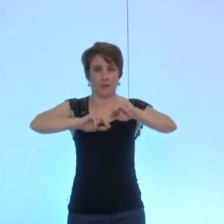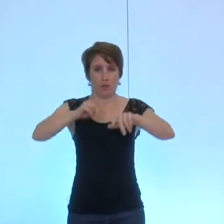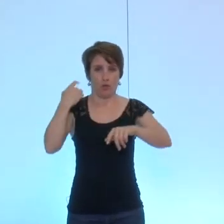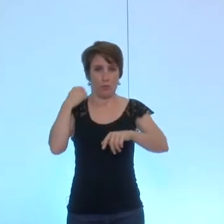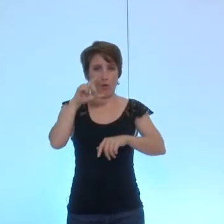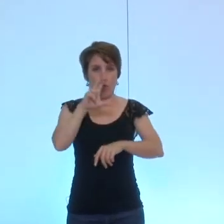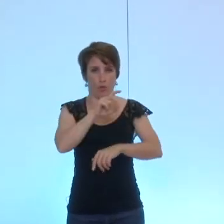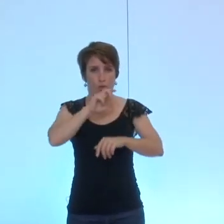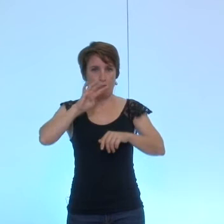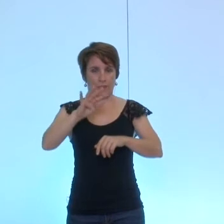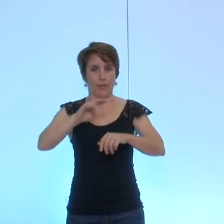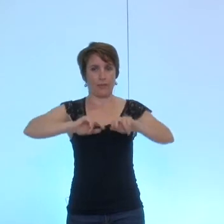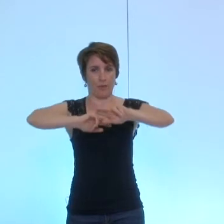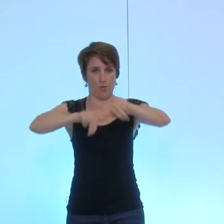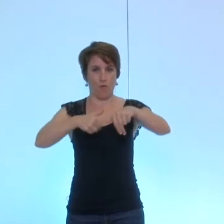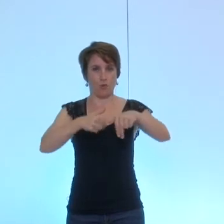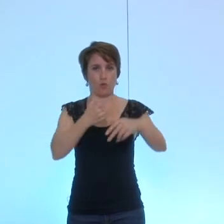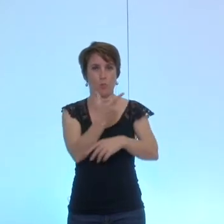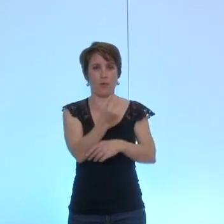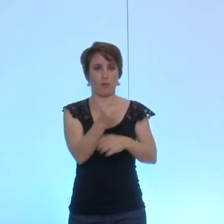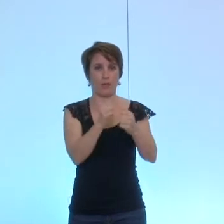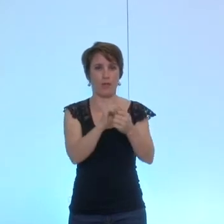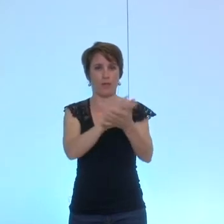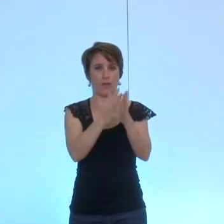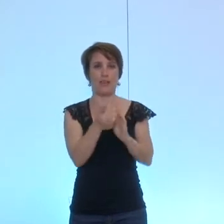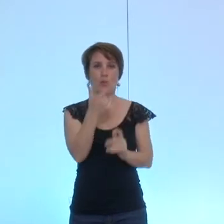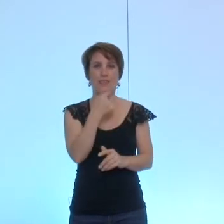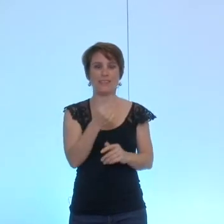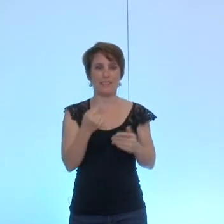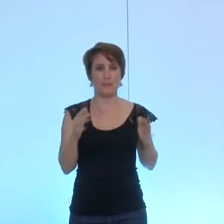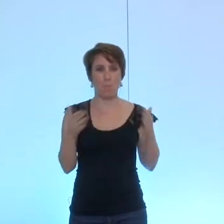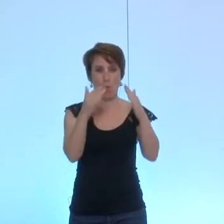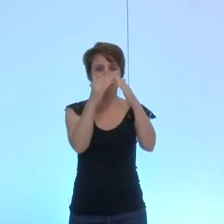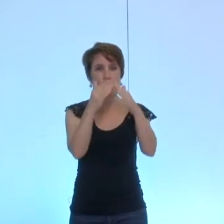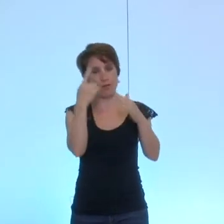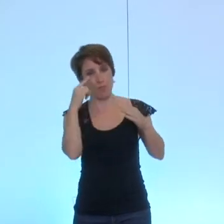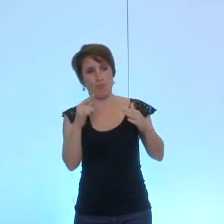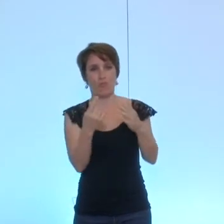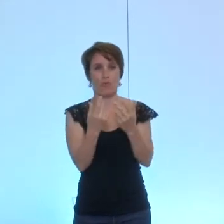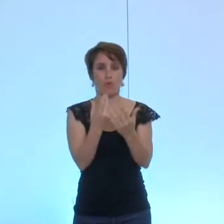34 avec la société Easy Mountain pour un projet d'application mobile de parcours de randonnée